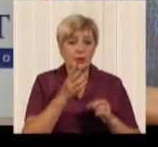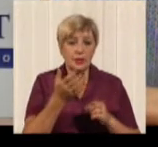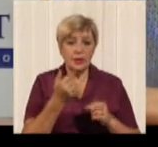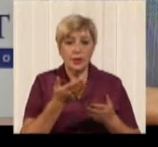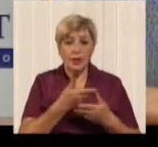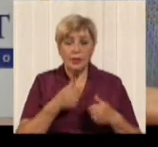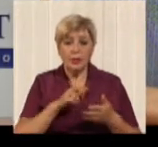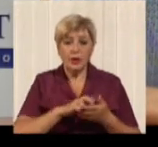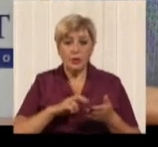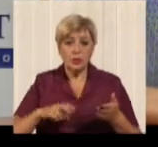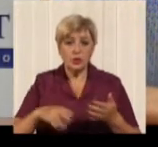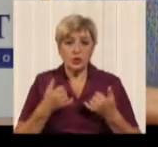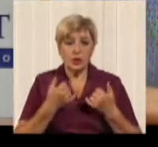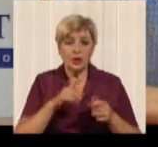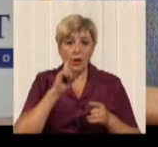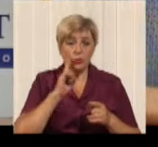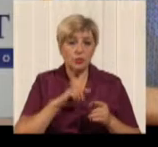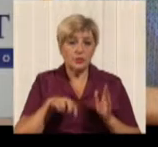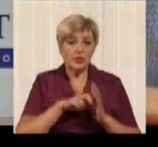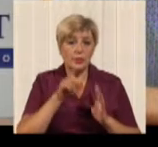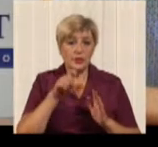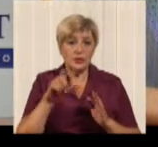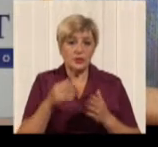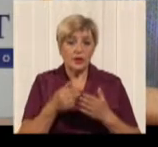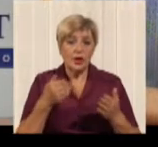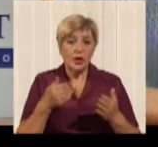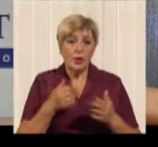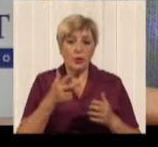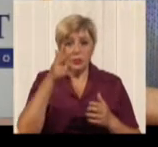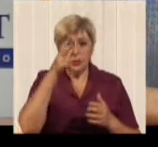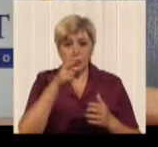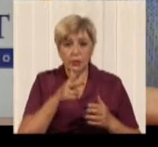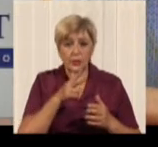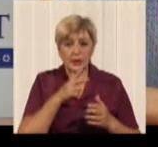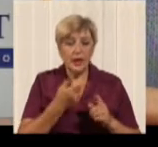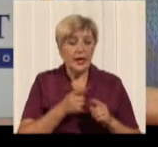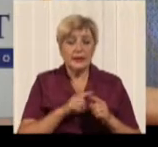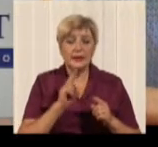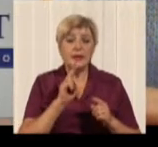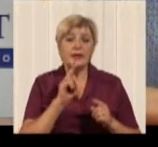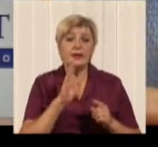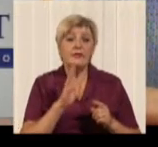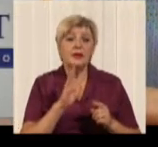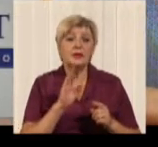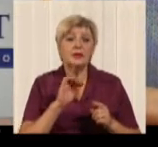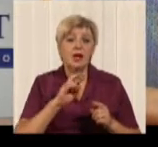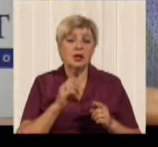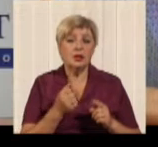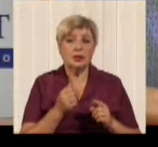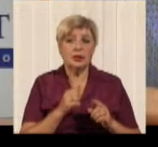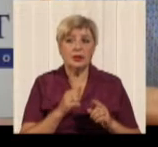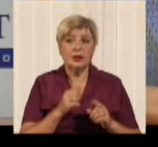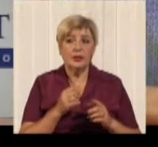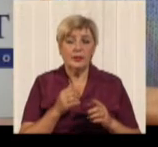для удобства пассажирів, ми ушли от трьхмісячного, це не квартальний, то есть ми ушли от привязки к